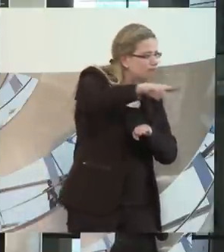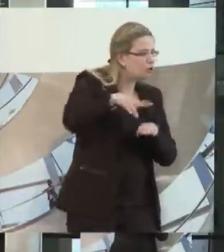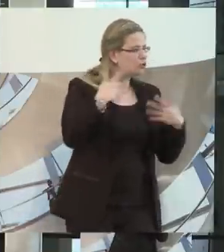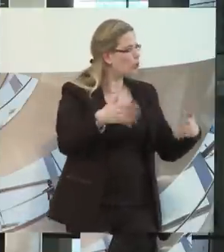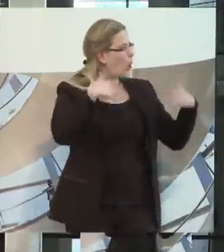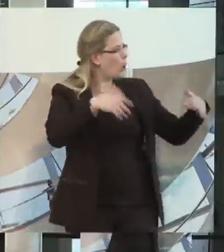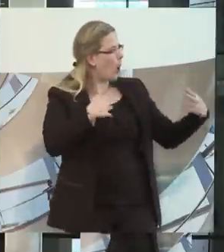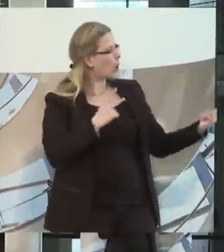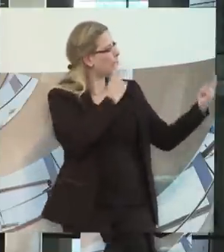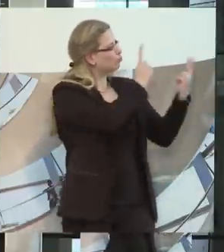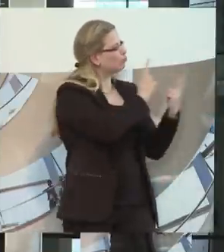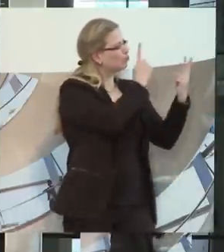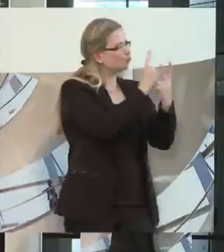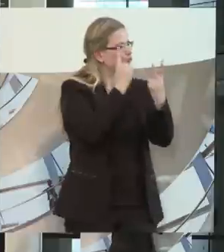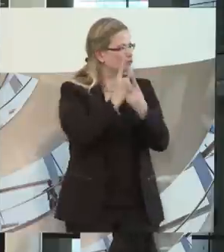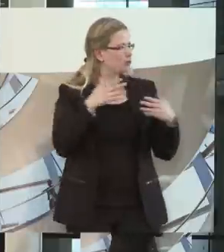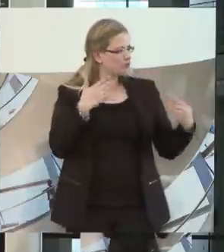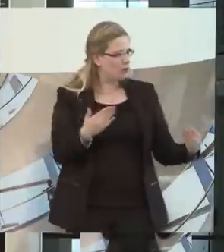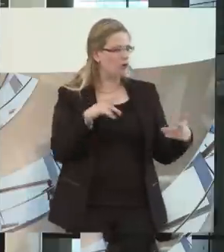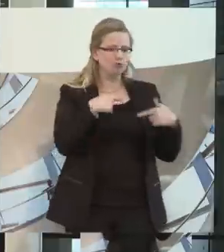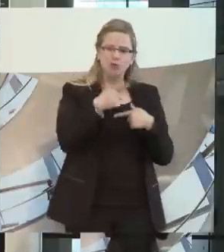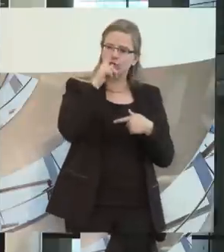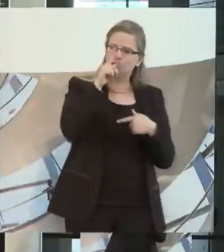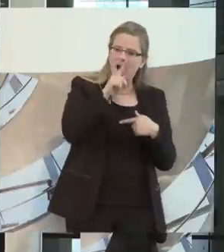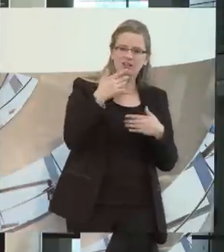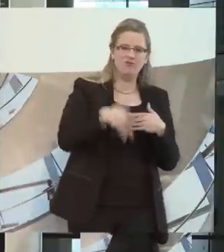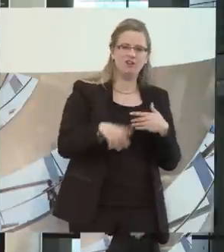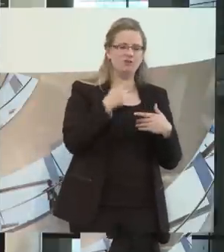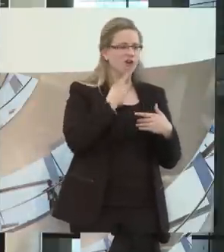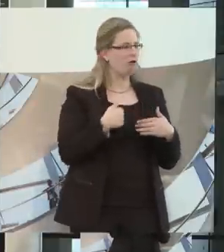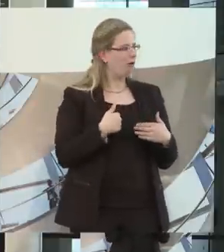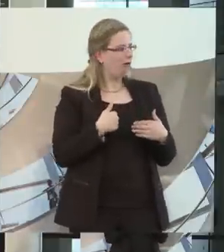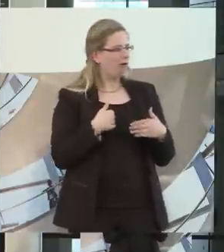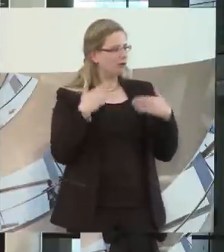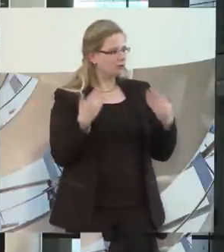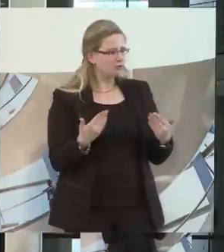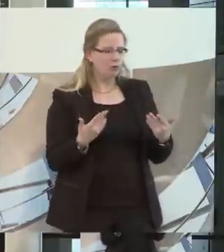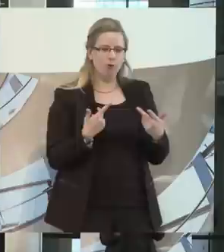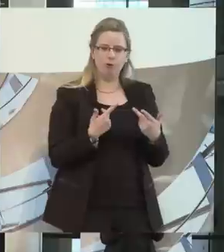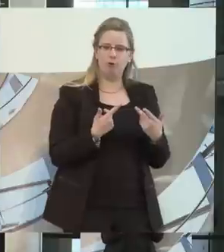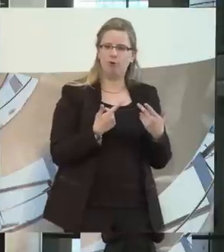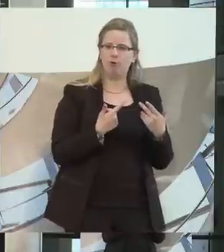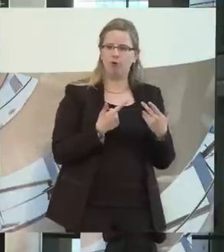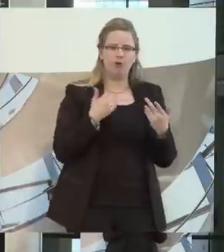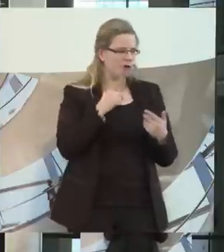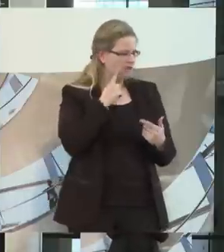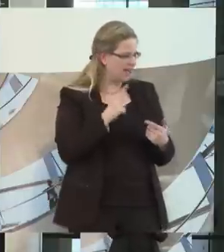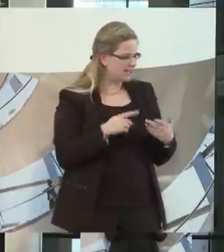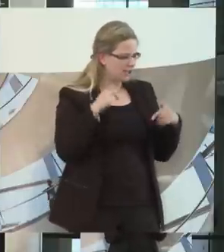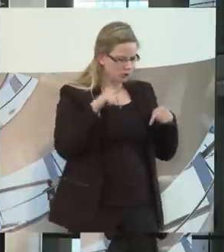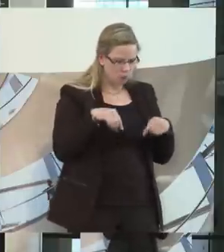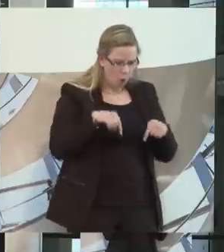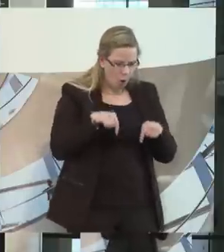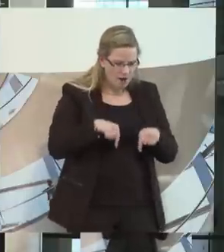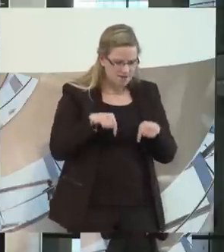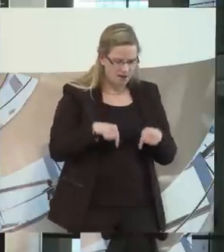zugegangen sind und wie viel Spaß die gehabt haben und hinterher gesagt haben, wir könnten uns gar nicht vorstellen, wer eigentlich die Dübe einpackt, die in unseren